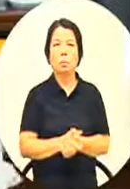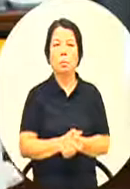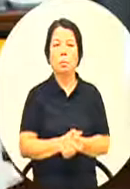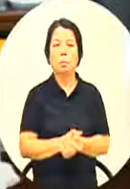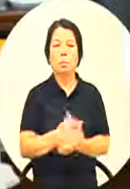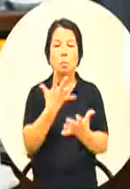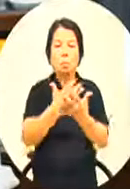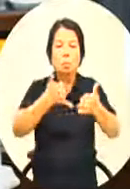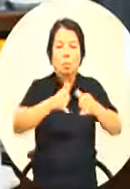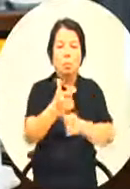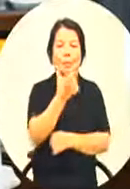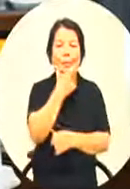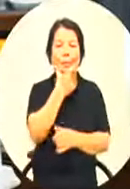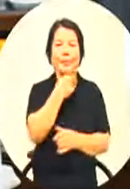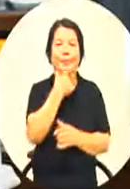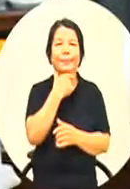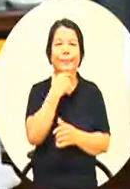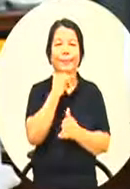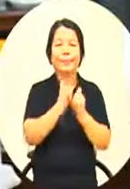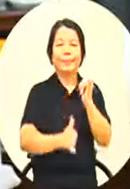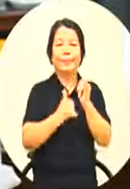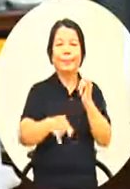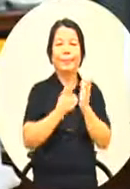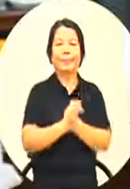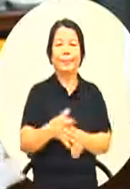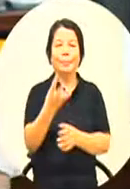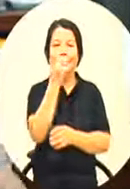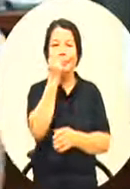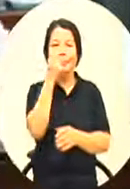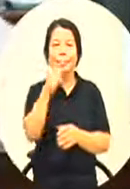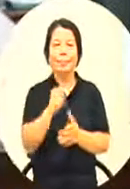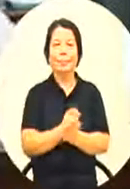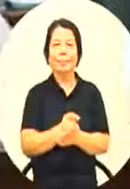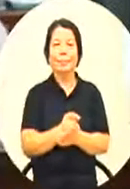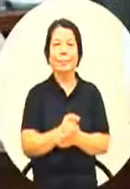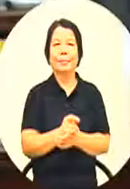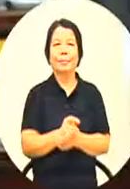一个网络笑话说香港我差太远